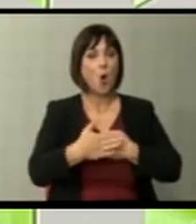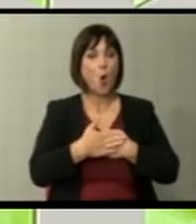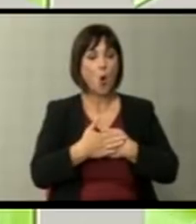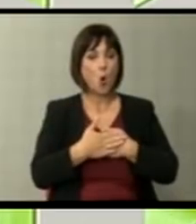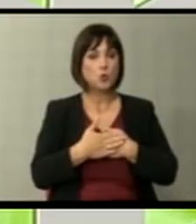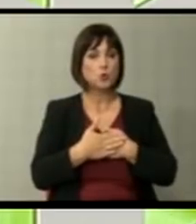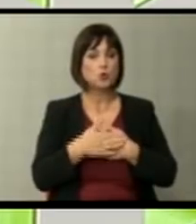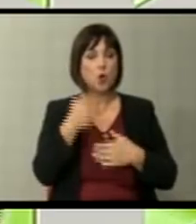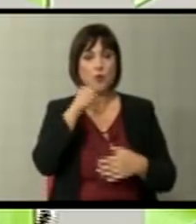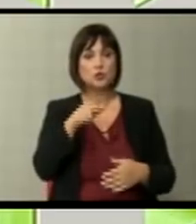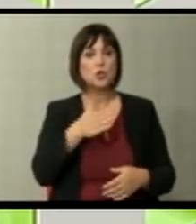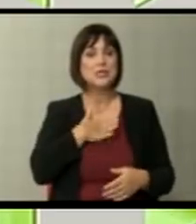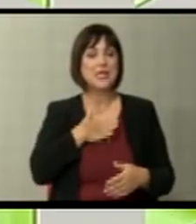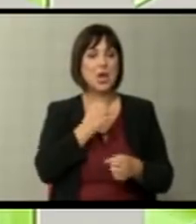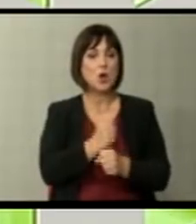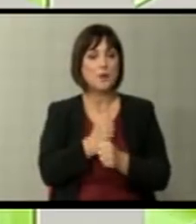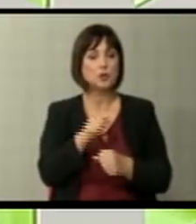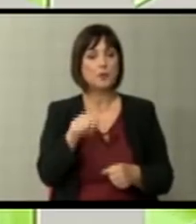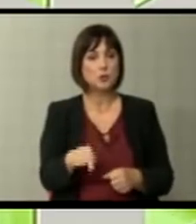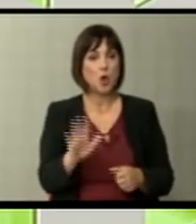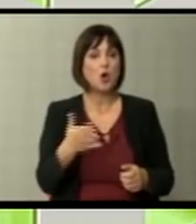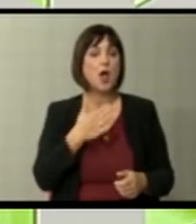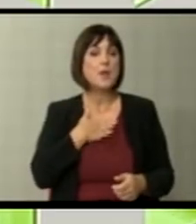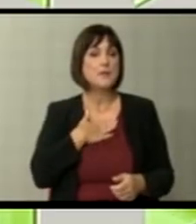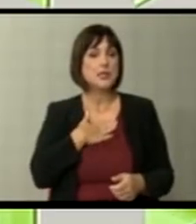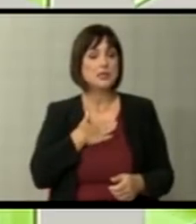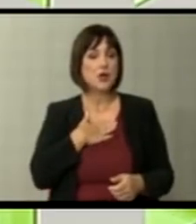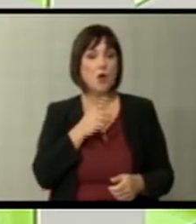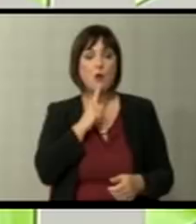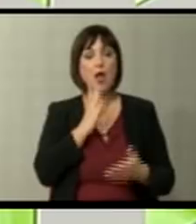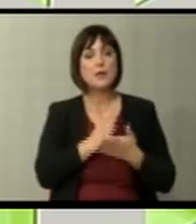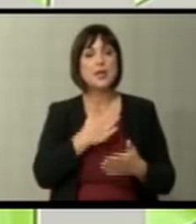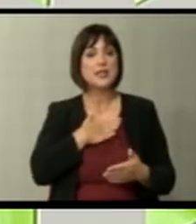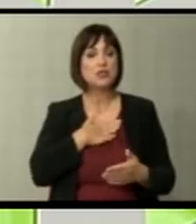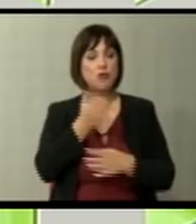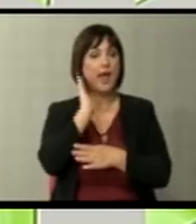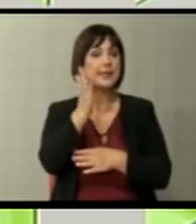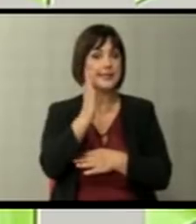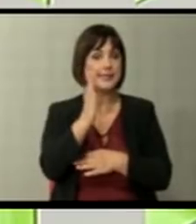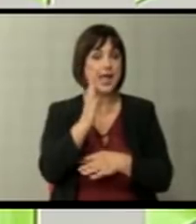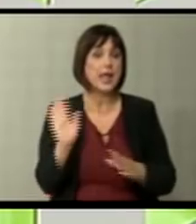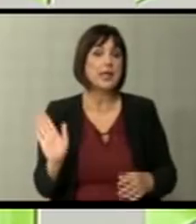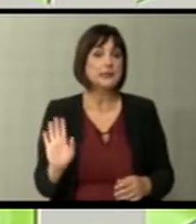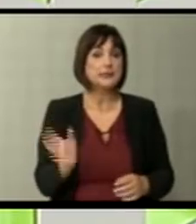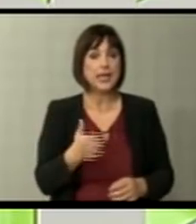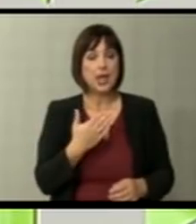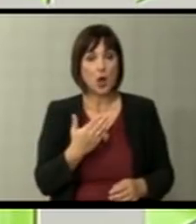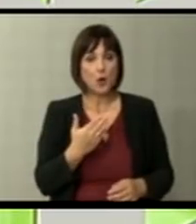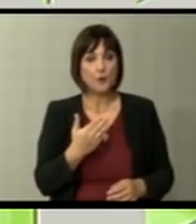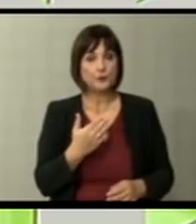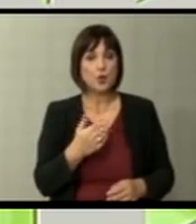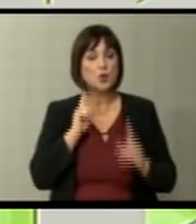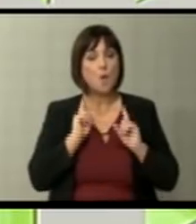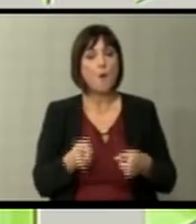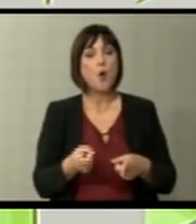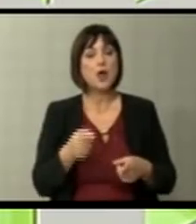тоа што ние го работиме тука и која ќе биде нашата иднина, секако, но